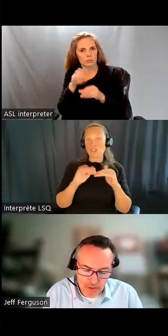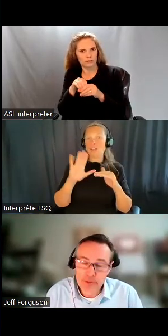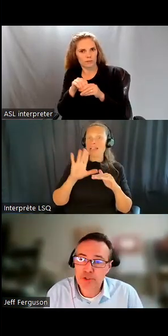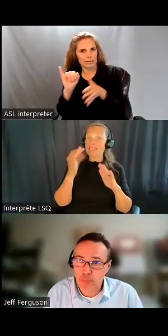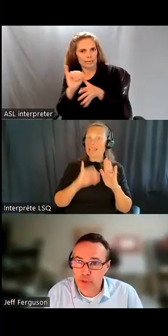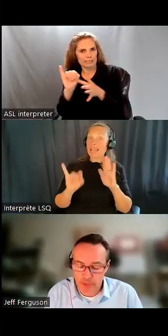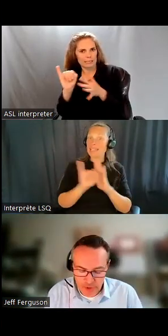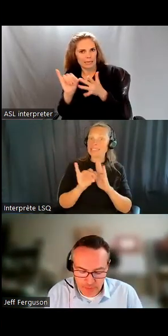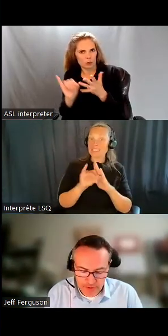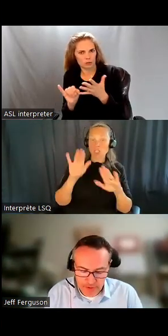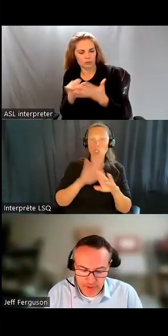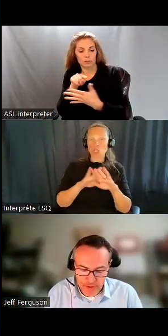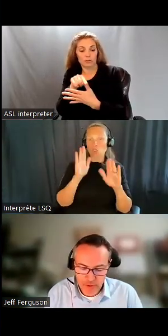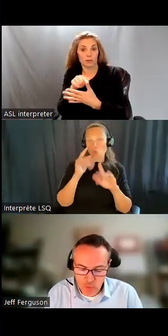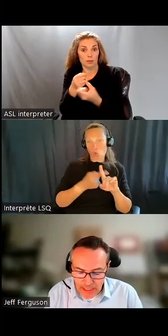inclusifs.